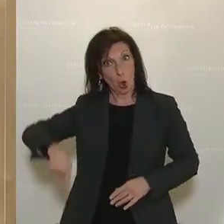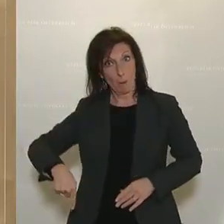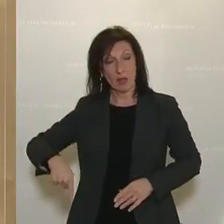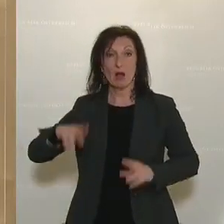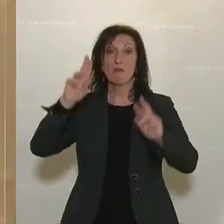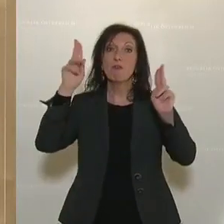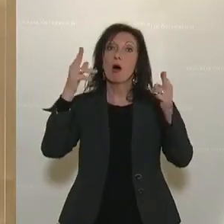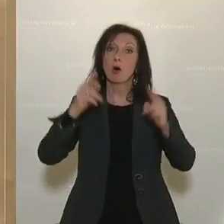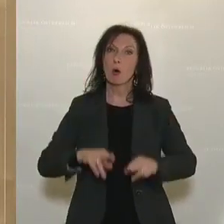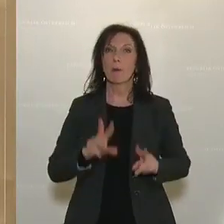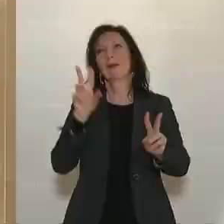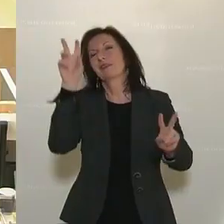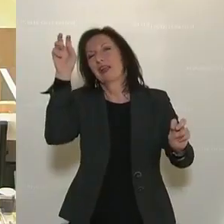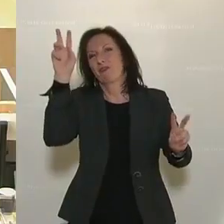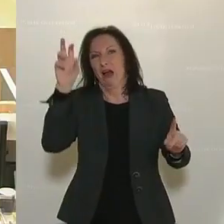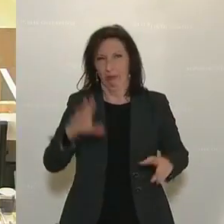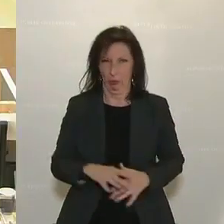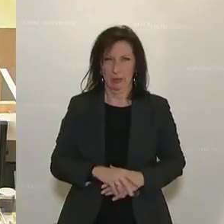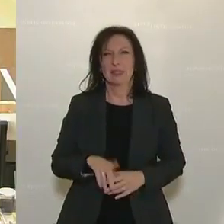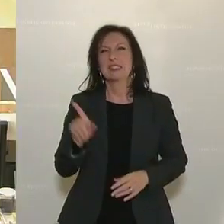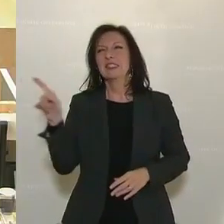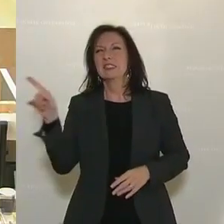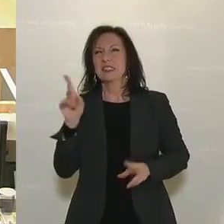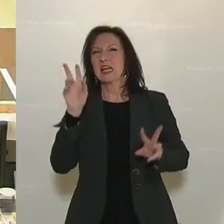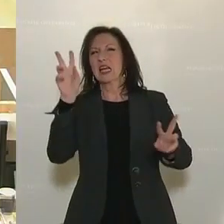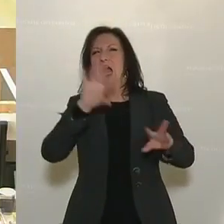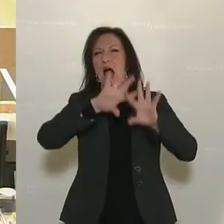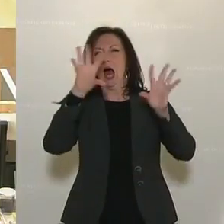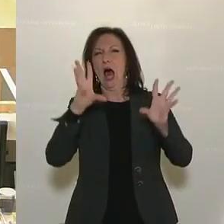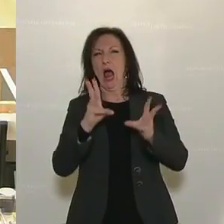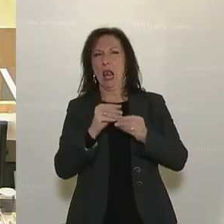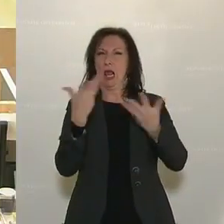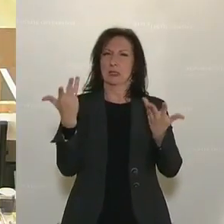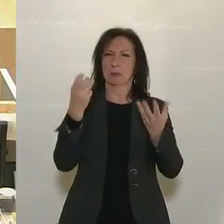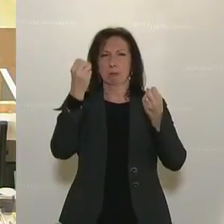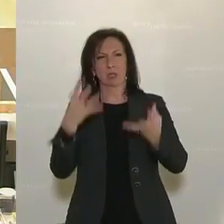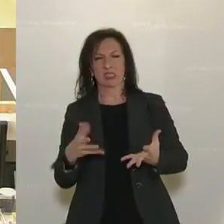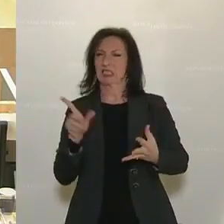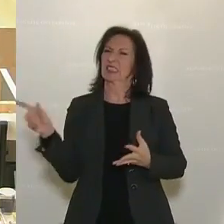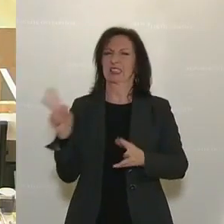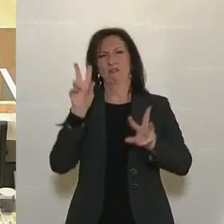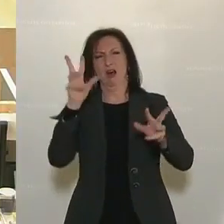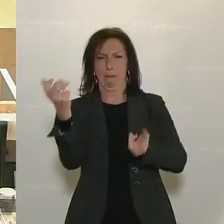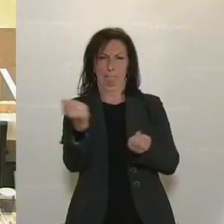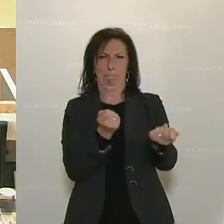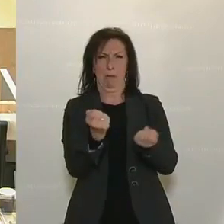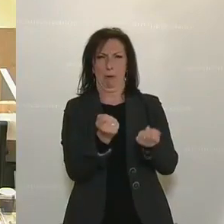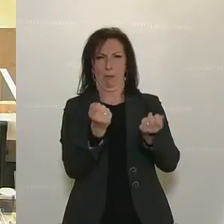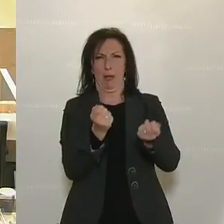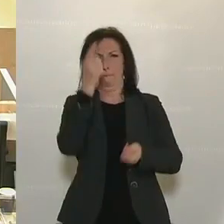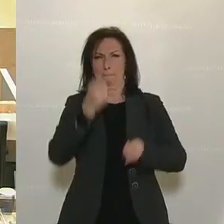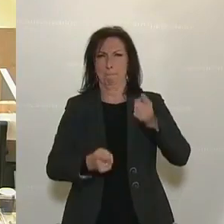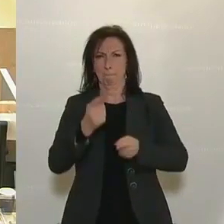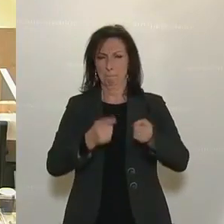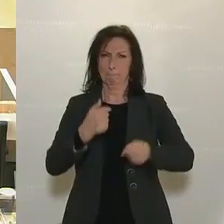Sache nach, weil Sie de facto eigentlich der Strippenzieher dieser gesamten Aktivitäten sind, weil ich Ihr Selbstverständnis als